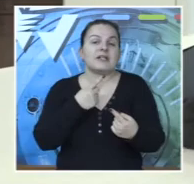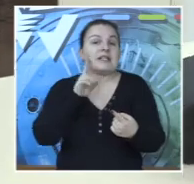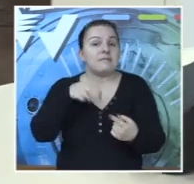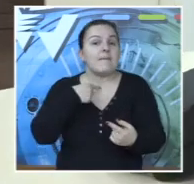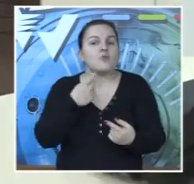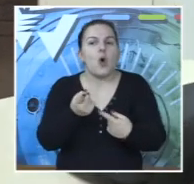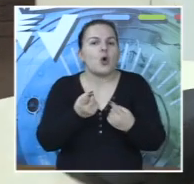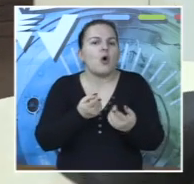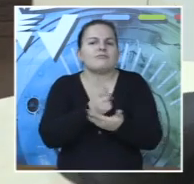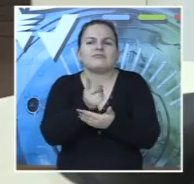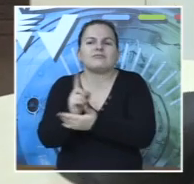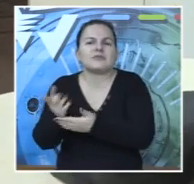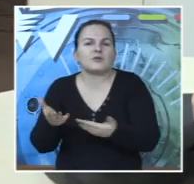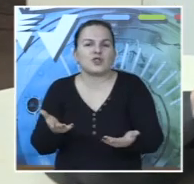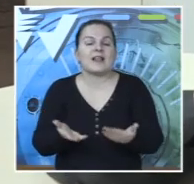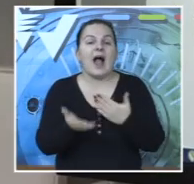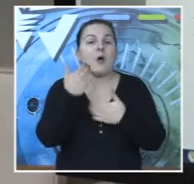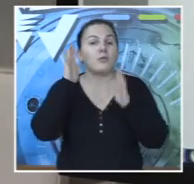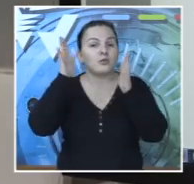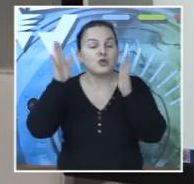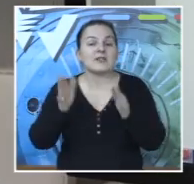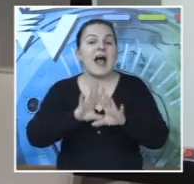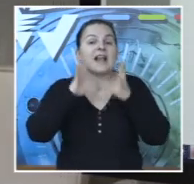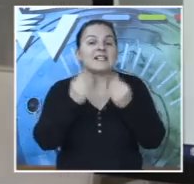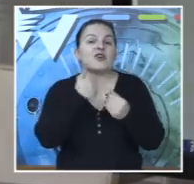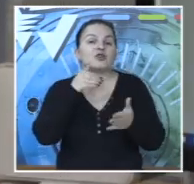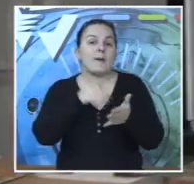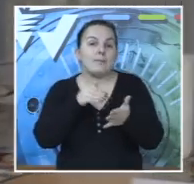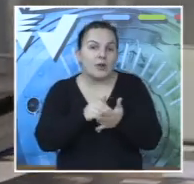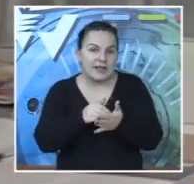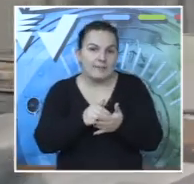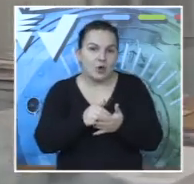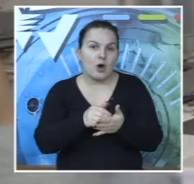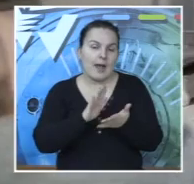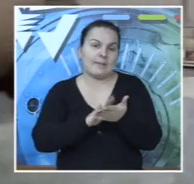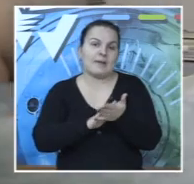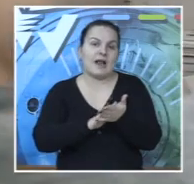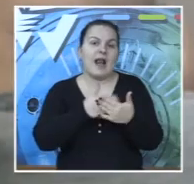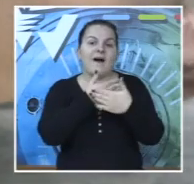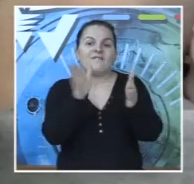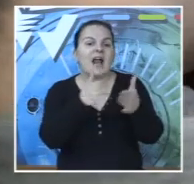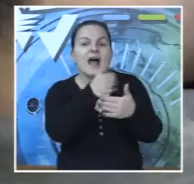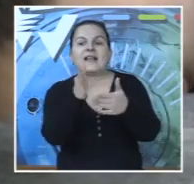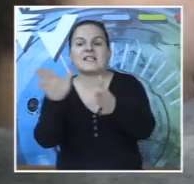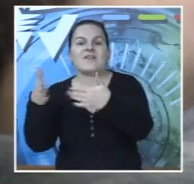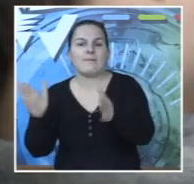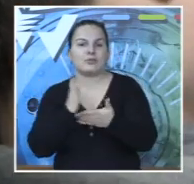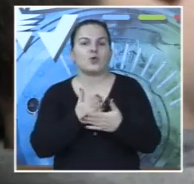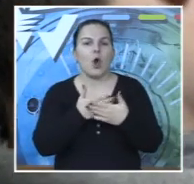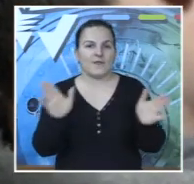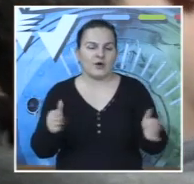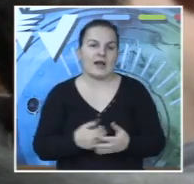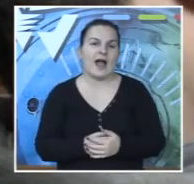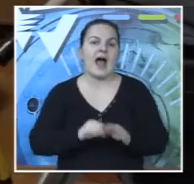izađu susret. Iskušenja ih sigurno čekaju u budućnosti, ali sve što im je potrebno je da vrata na koje zakucaju budu otvorene.